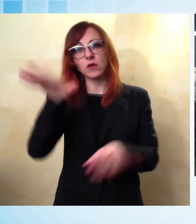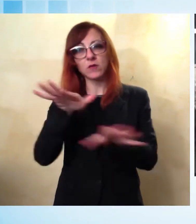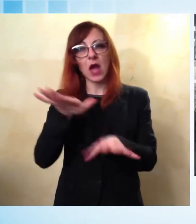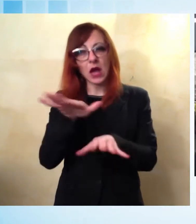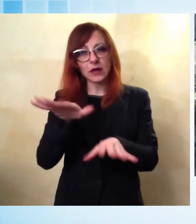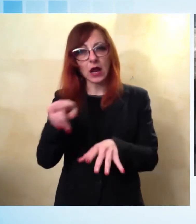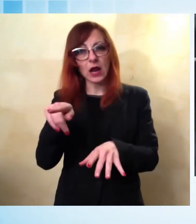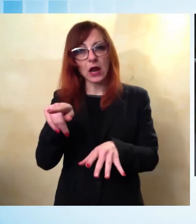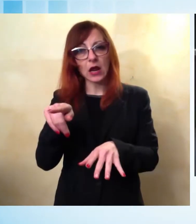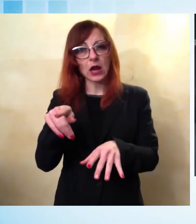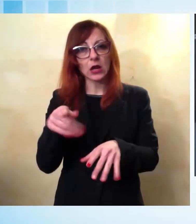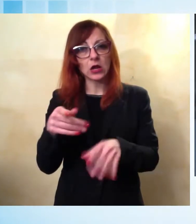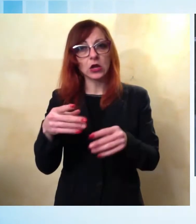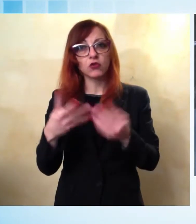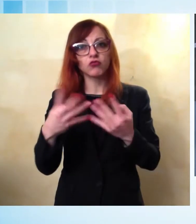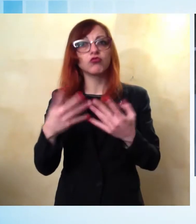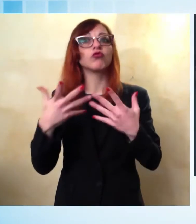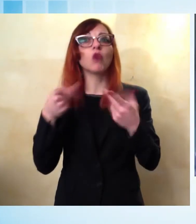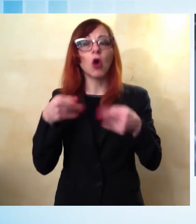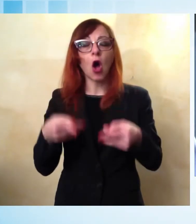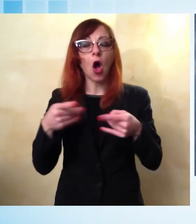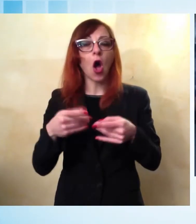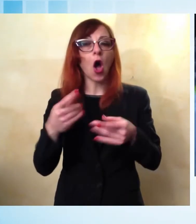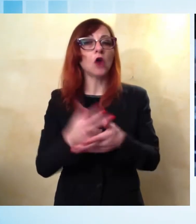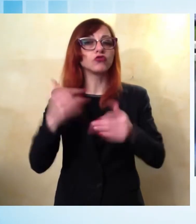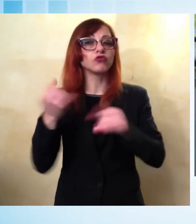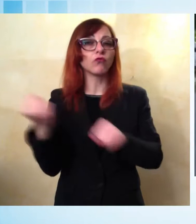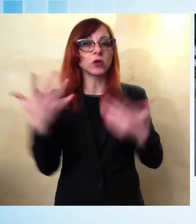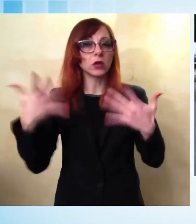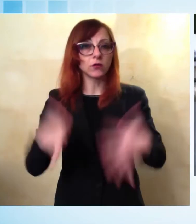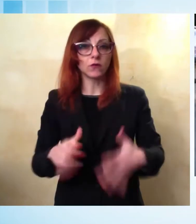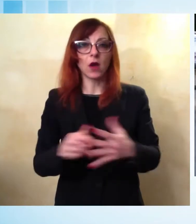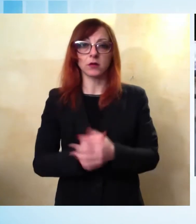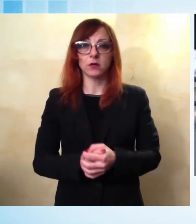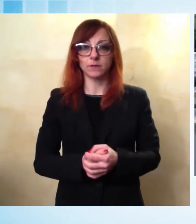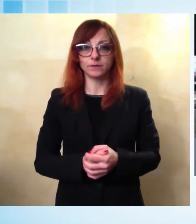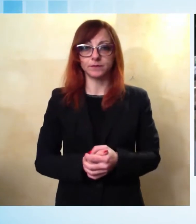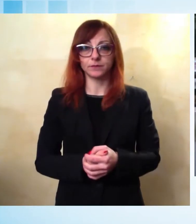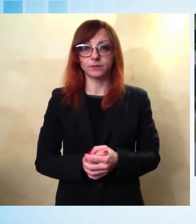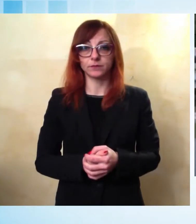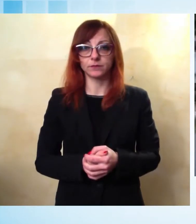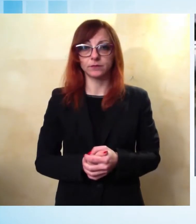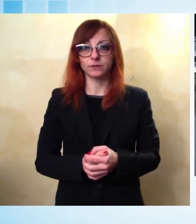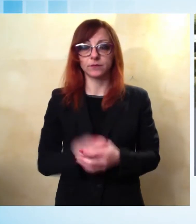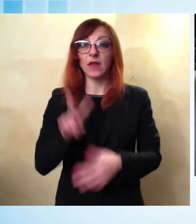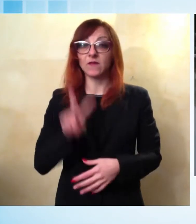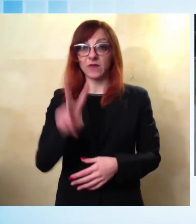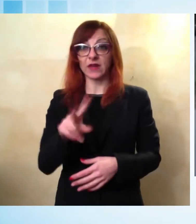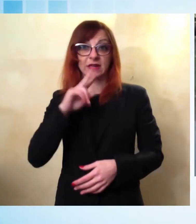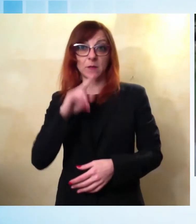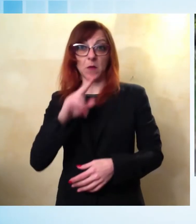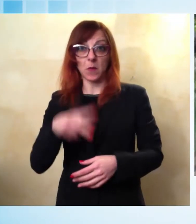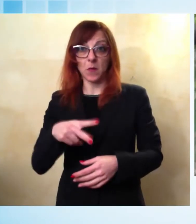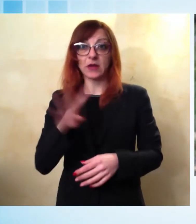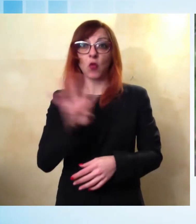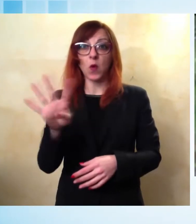E le grandi stelle corrono al ciocco, scatta venerdì pomeriggio la 44esima edizione di una corsa mai così ricca